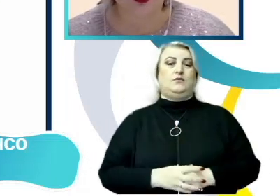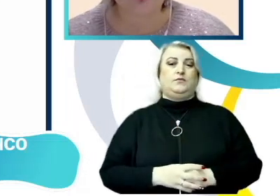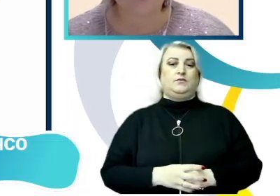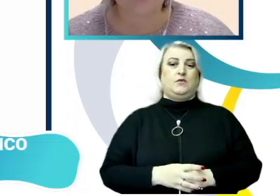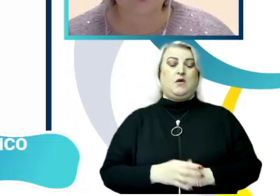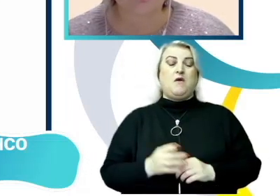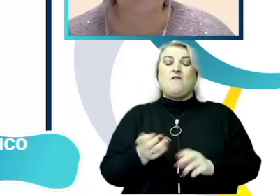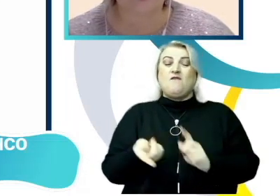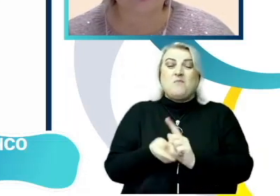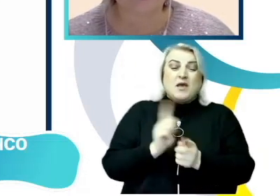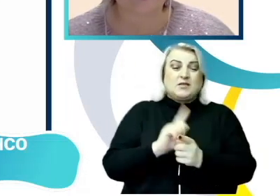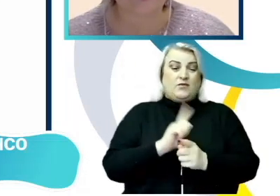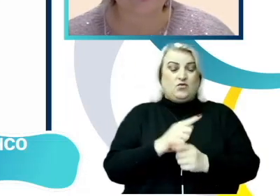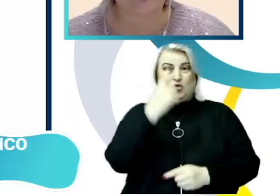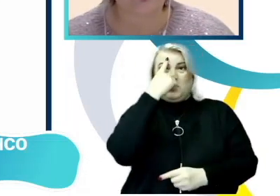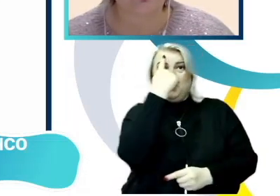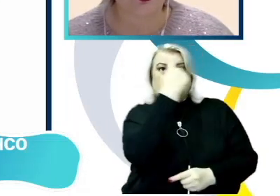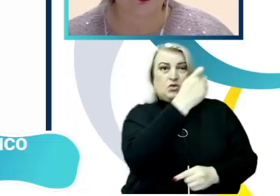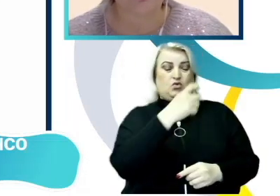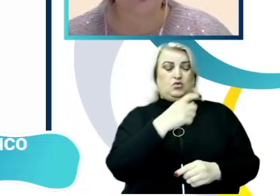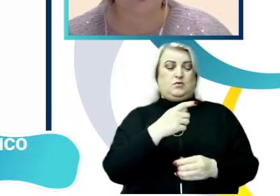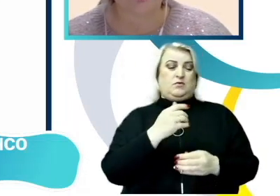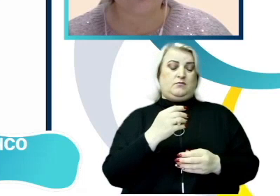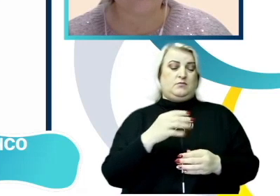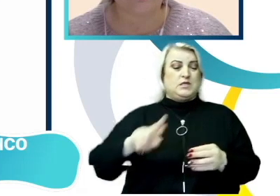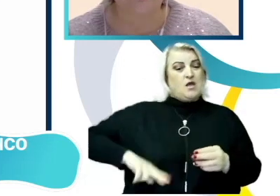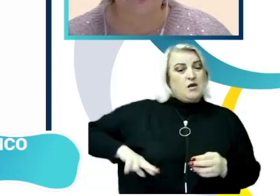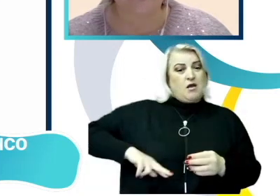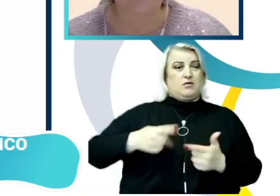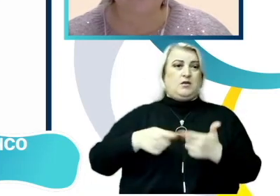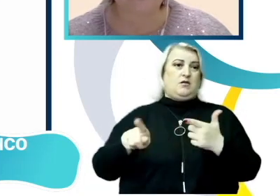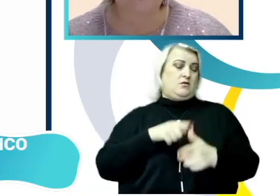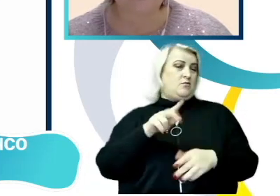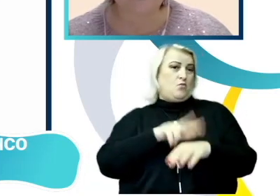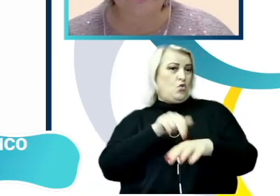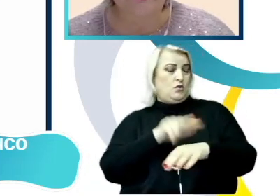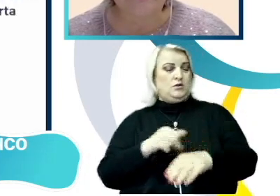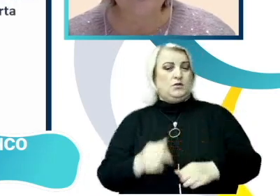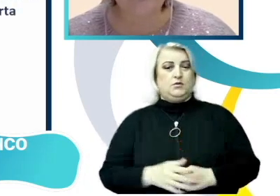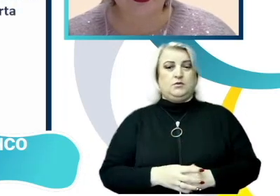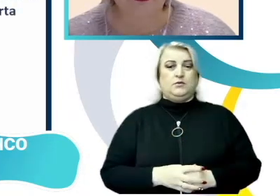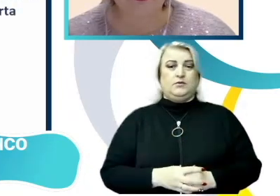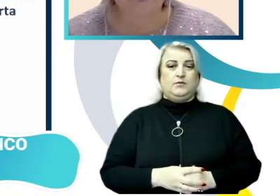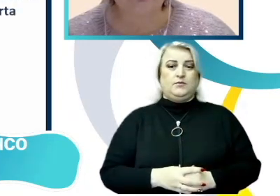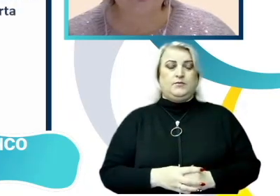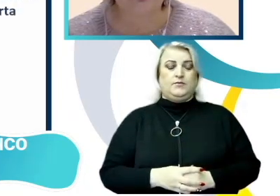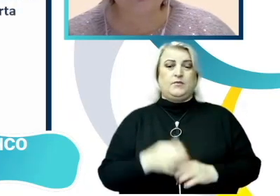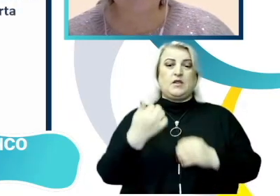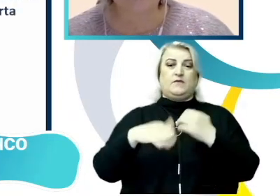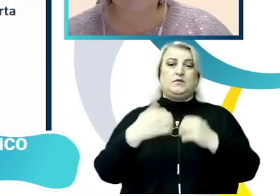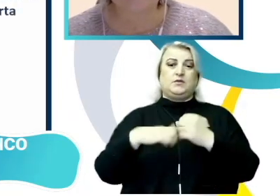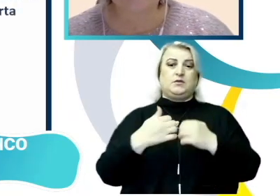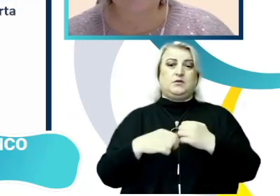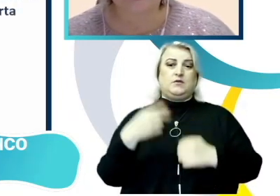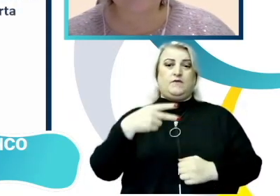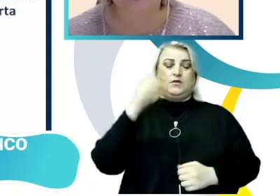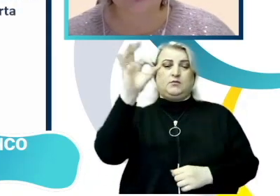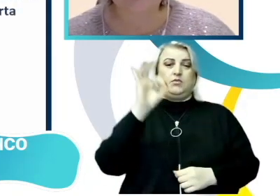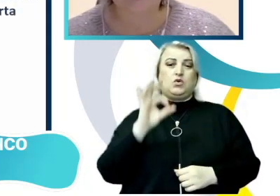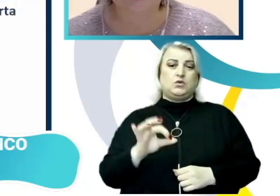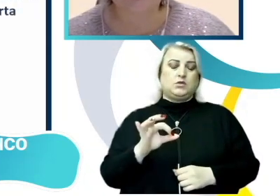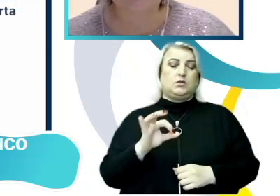informa profesorii sau de a asesiza conducerea instituției de învățământ. În medie, 20% dintre